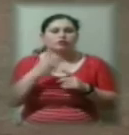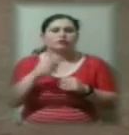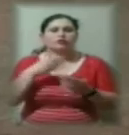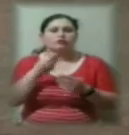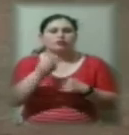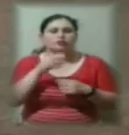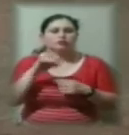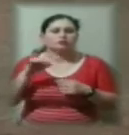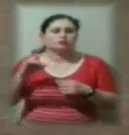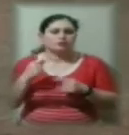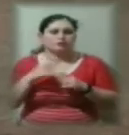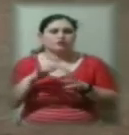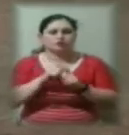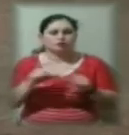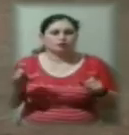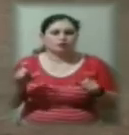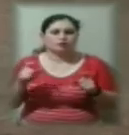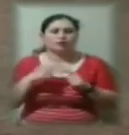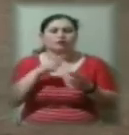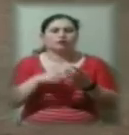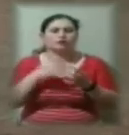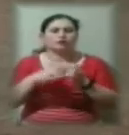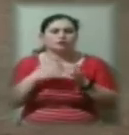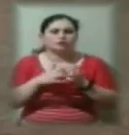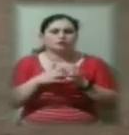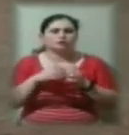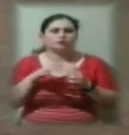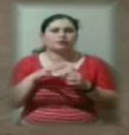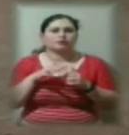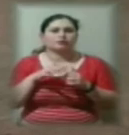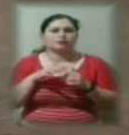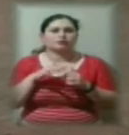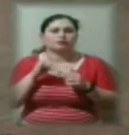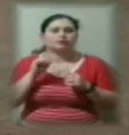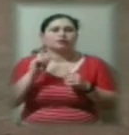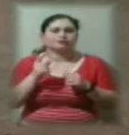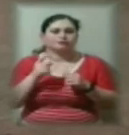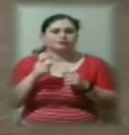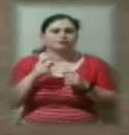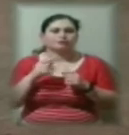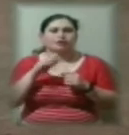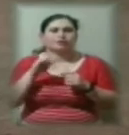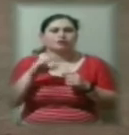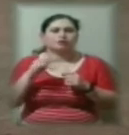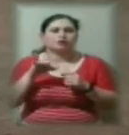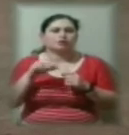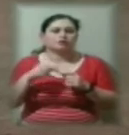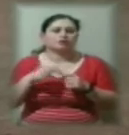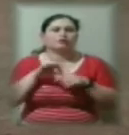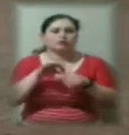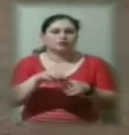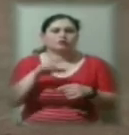школах міста Херсона. І тому в штатний розклад введена ставка медсестри.